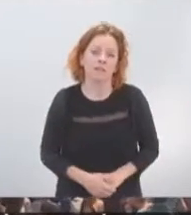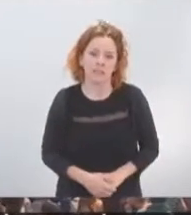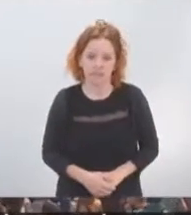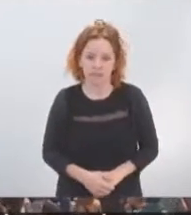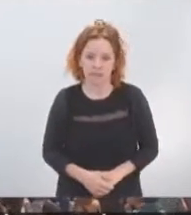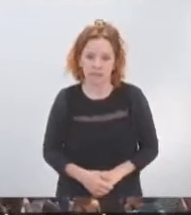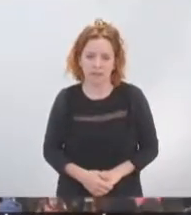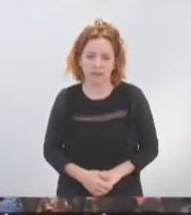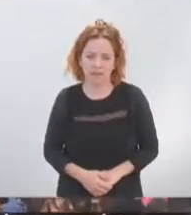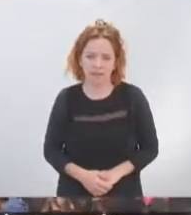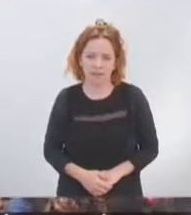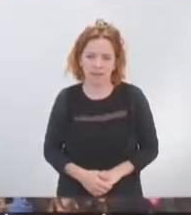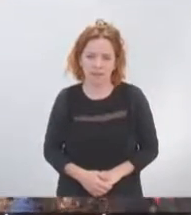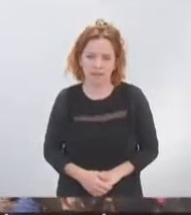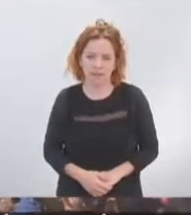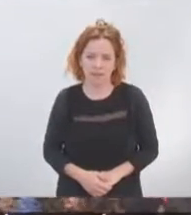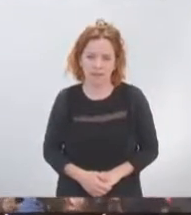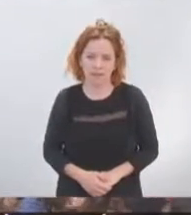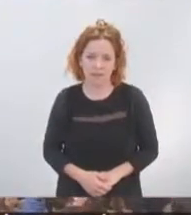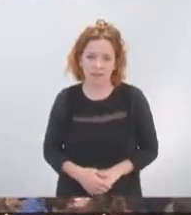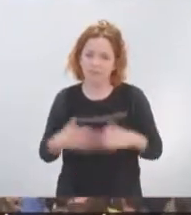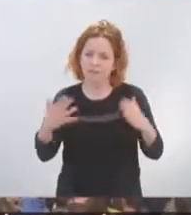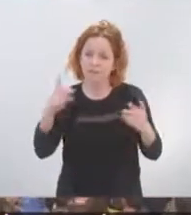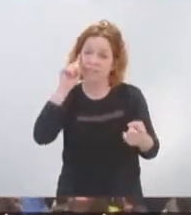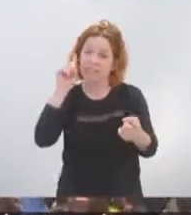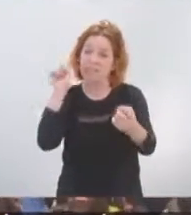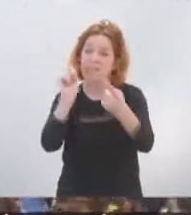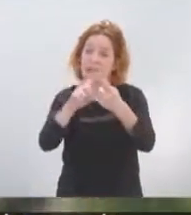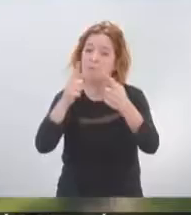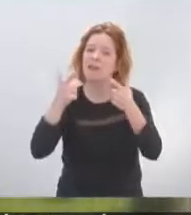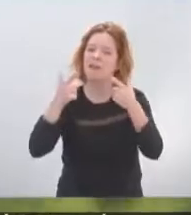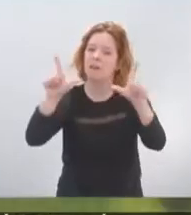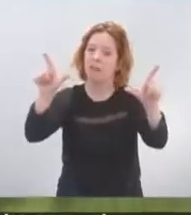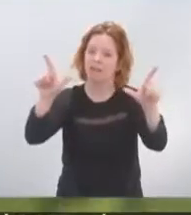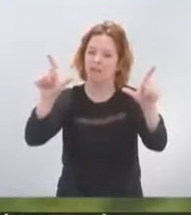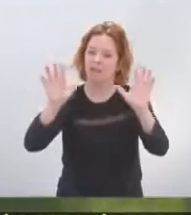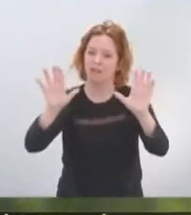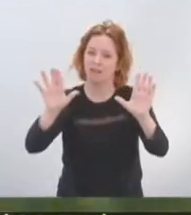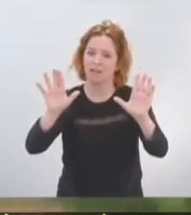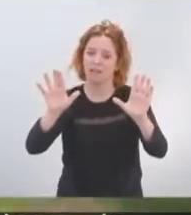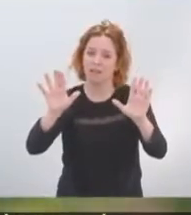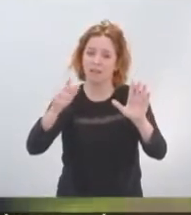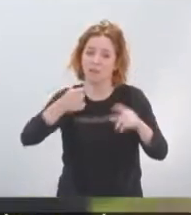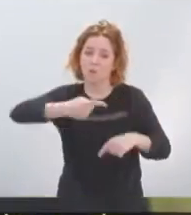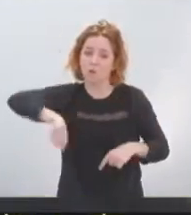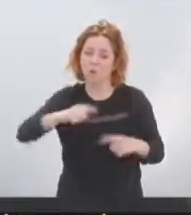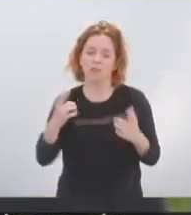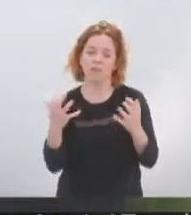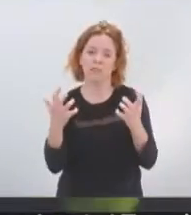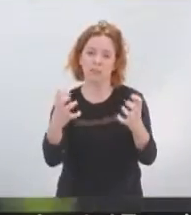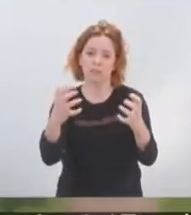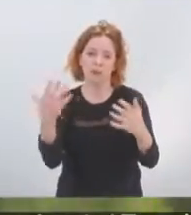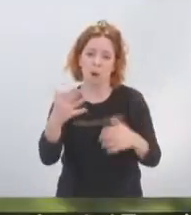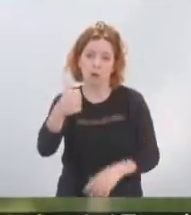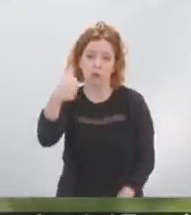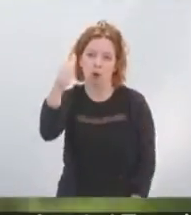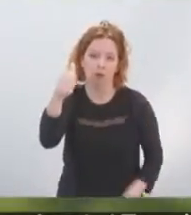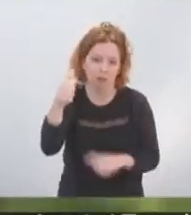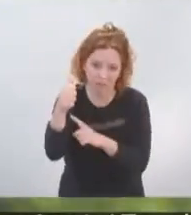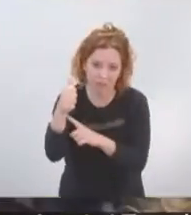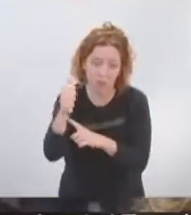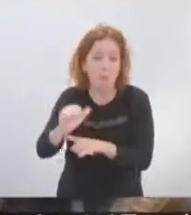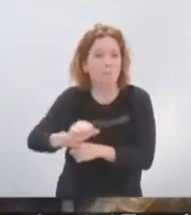Mais à la vérité, dans le domaine de la liberté, la seule place qui nous conviendrait, ce serait la première,